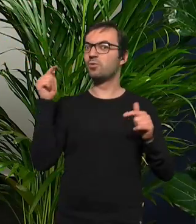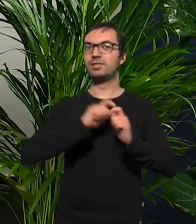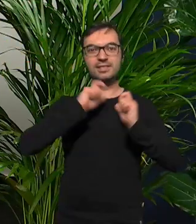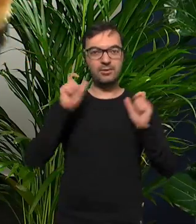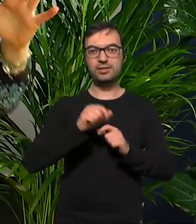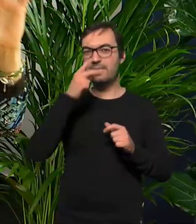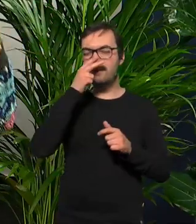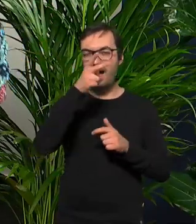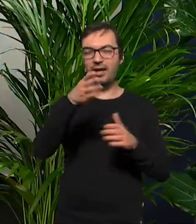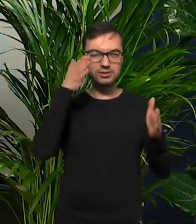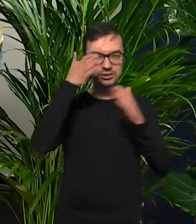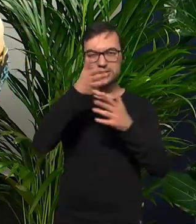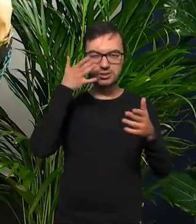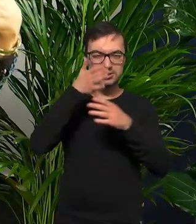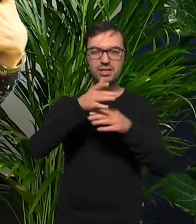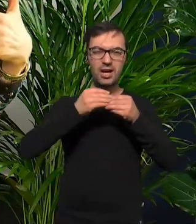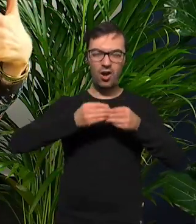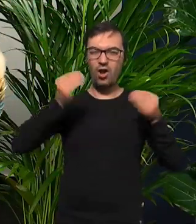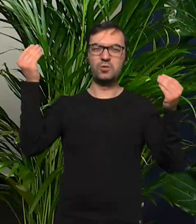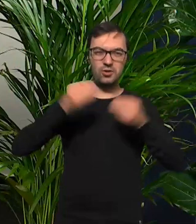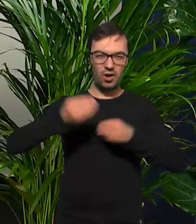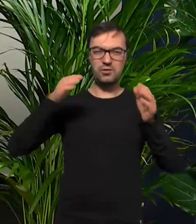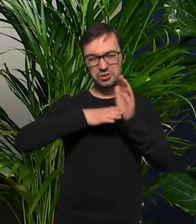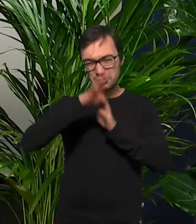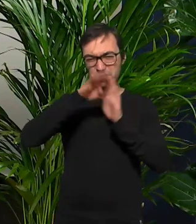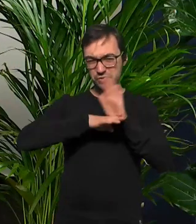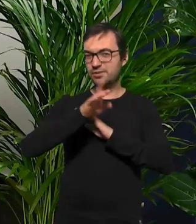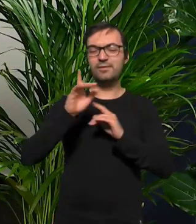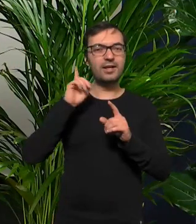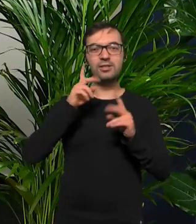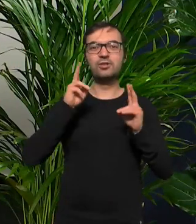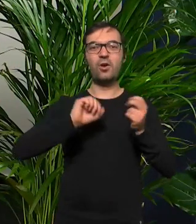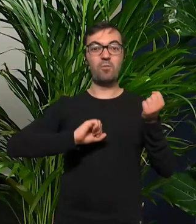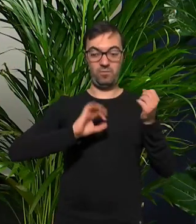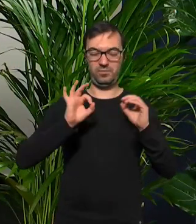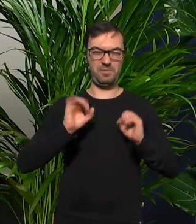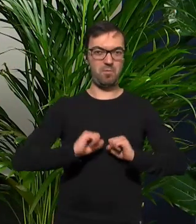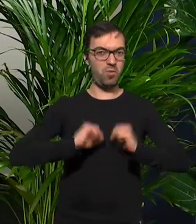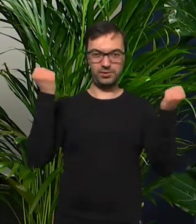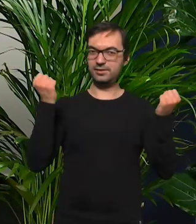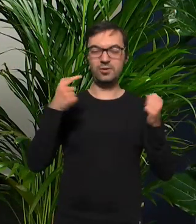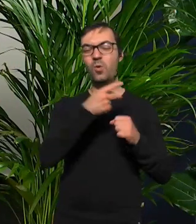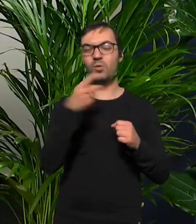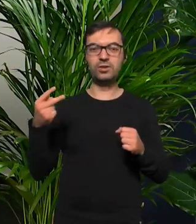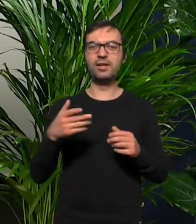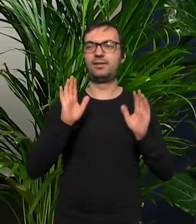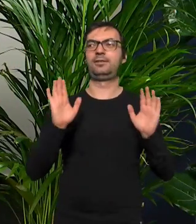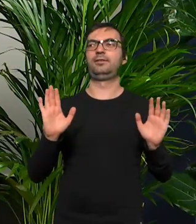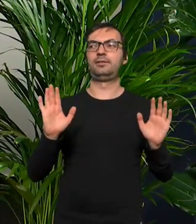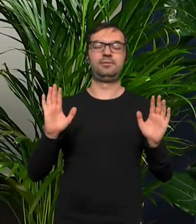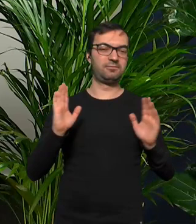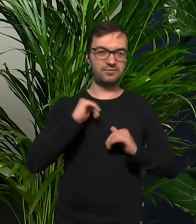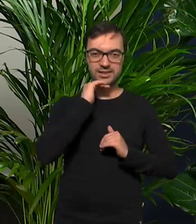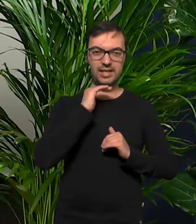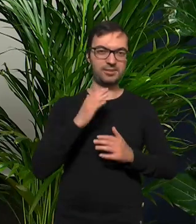nieustannie patrzeć przed siebie i taka ekspansja ekspansja to że właśnie człowiek który się buntuje w dzisiejszych czasach to jest człowiek który mówi ja nie